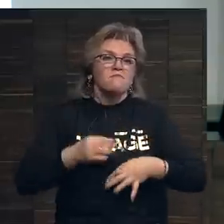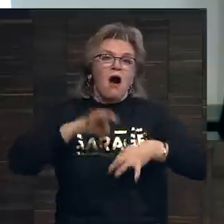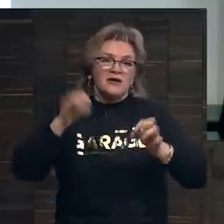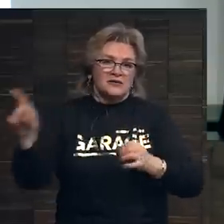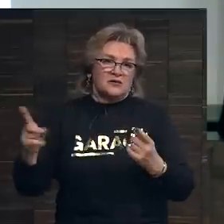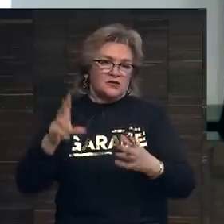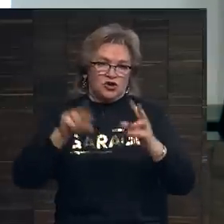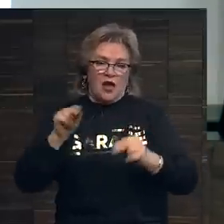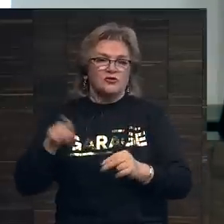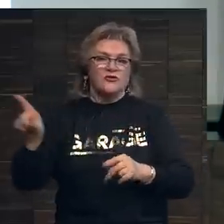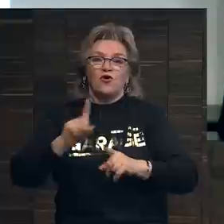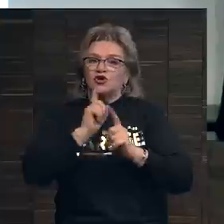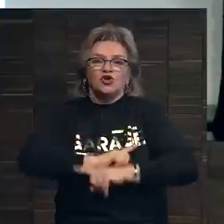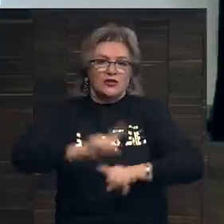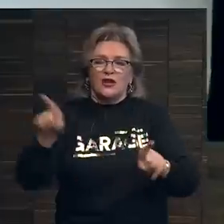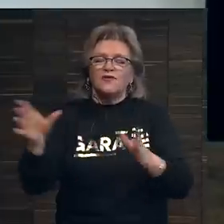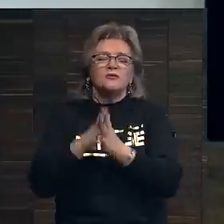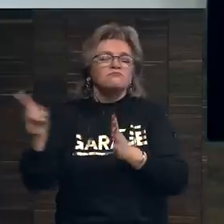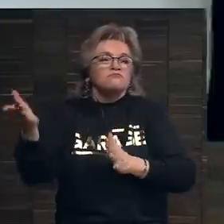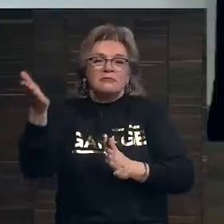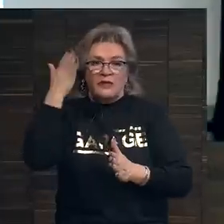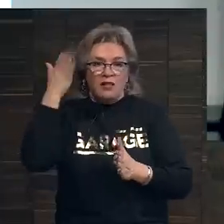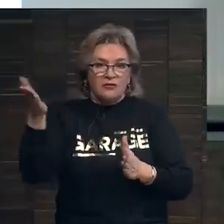его работы уже считаются шедеврами, что он огромный талант,